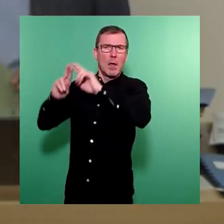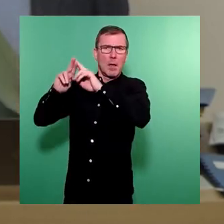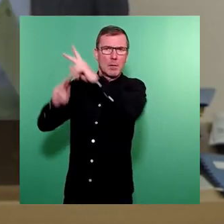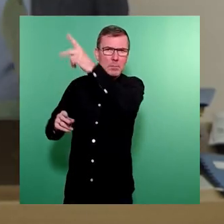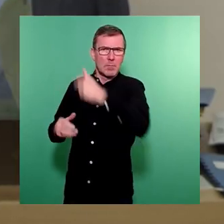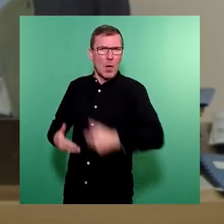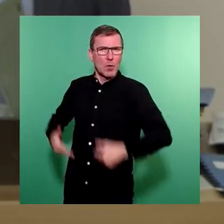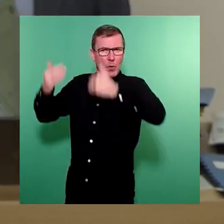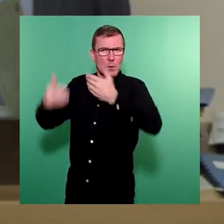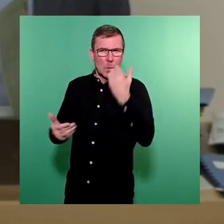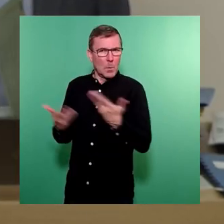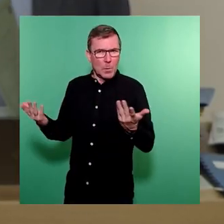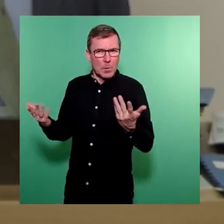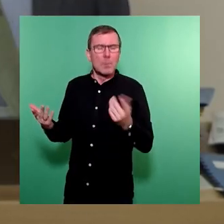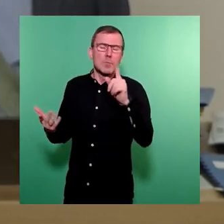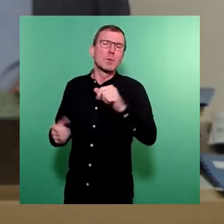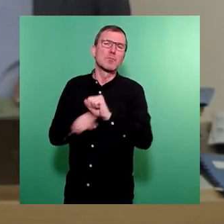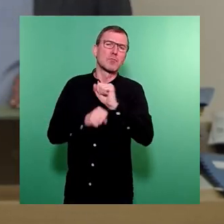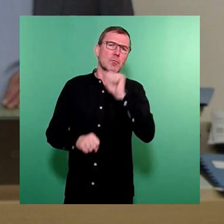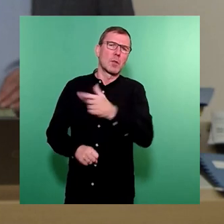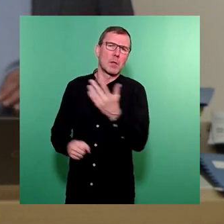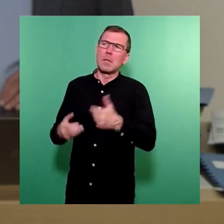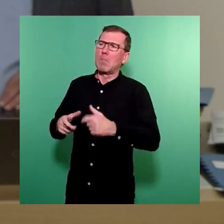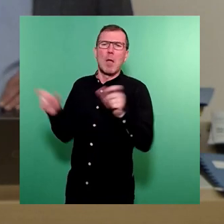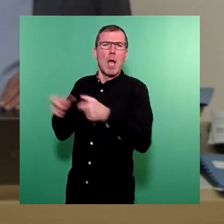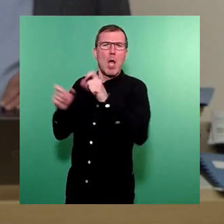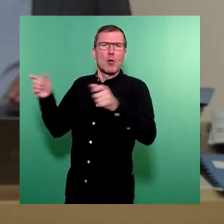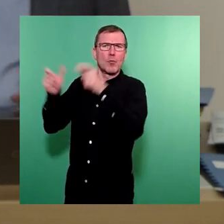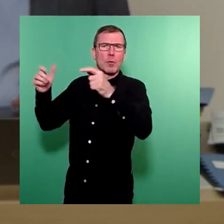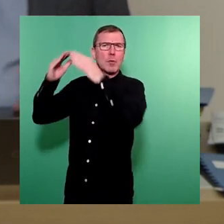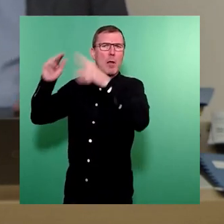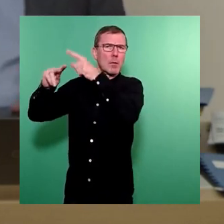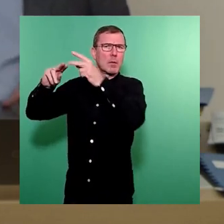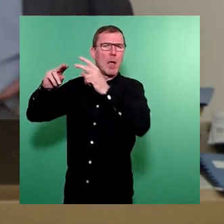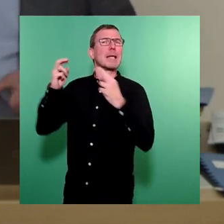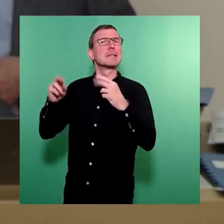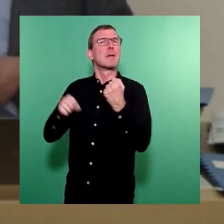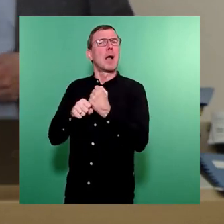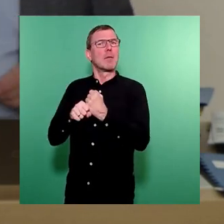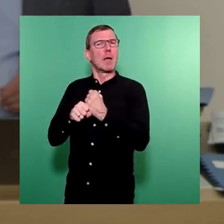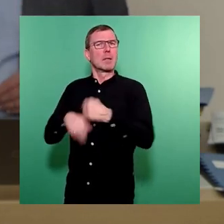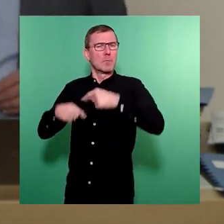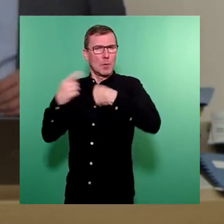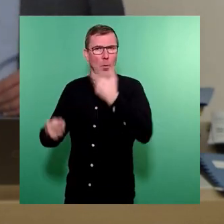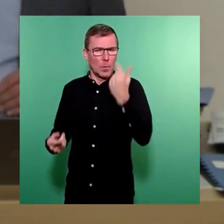entsprechend sowohl das Gerüst und die Dachsicherungsarbeiten begonnen haben.